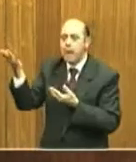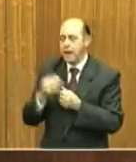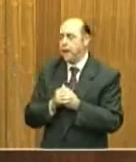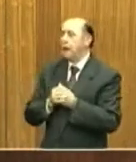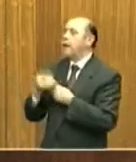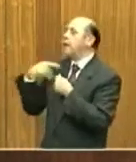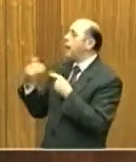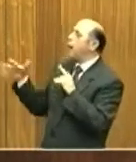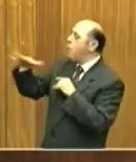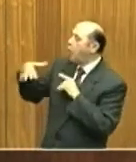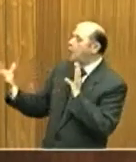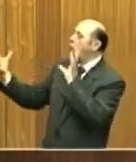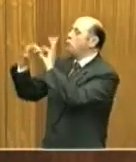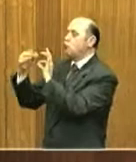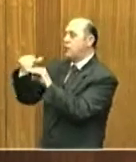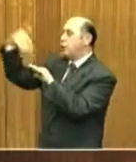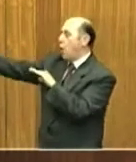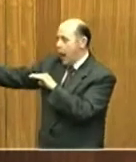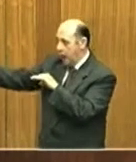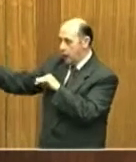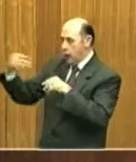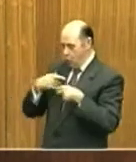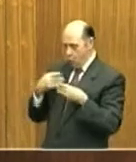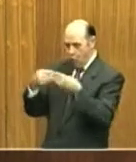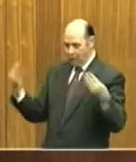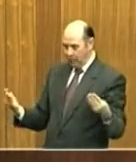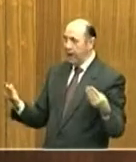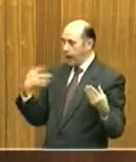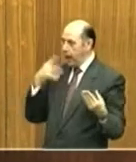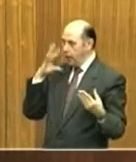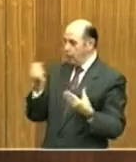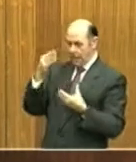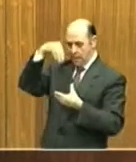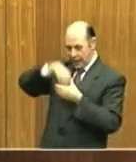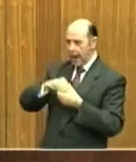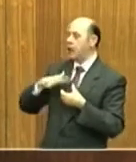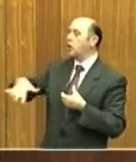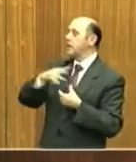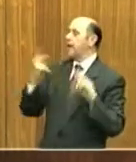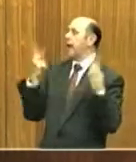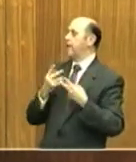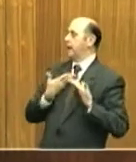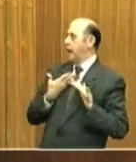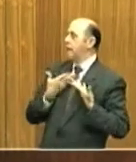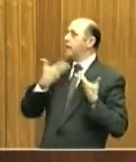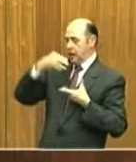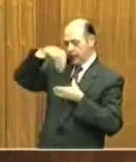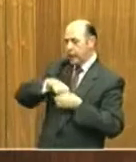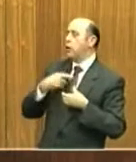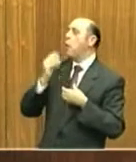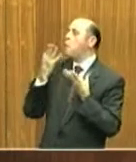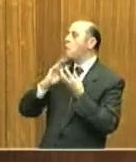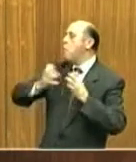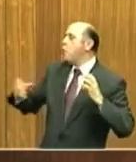con l'altro? Un confine che oggi troviamo anche all'interno delle nostre realtà, che sono sempre più multiculturali,